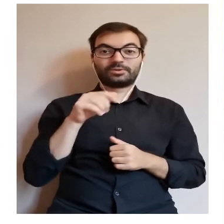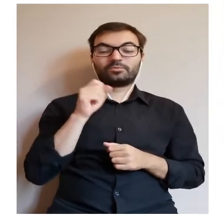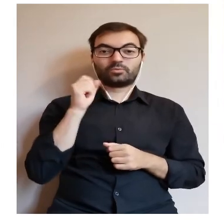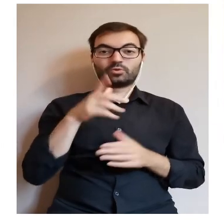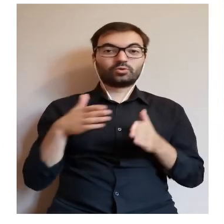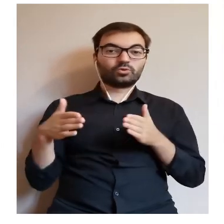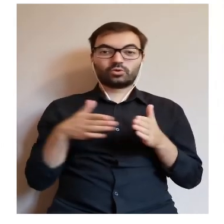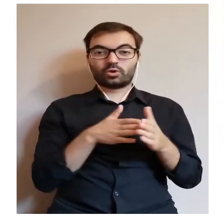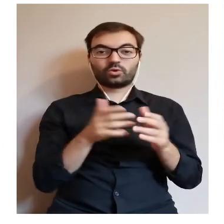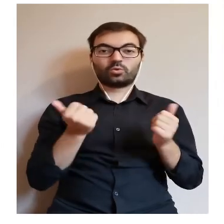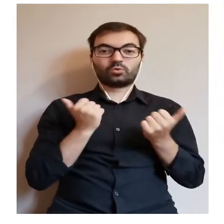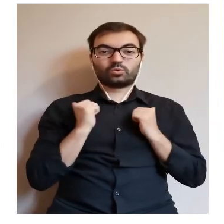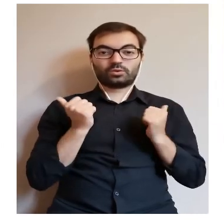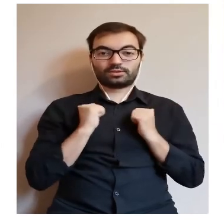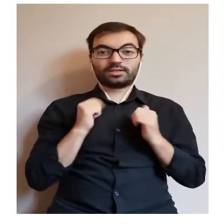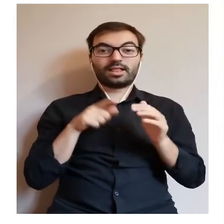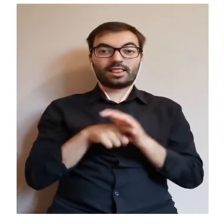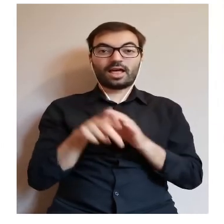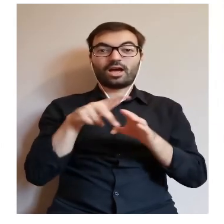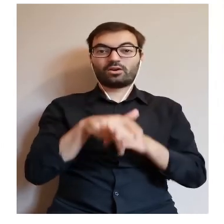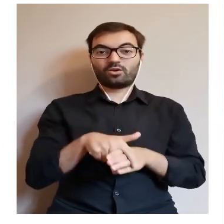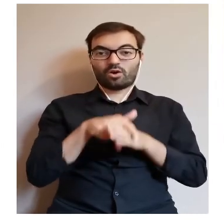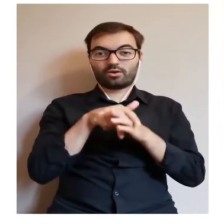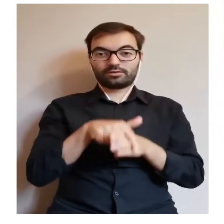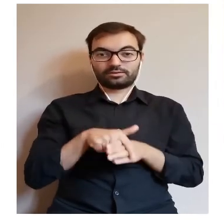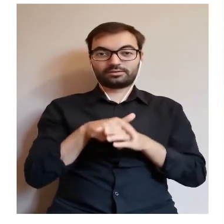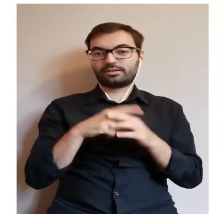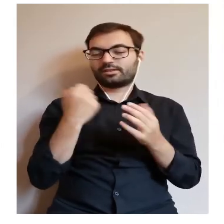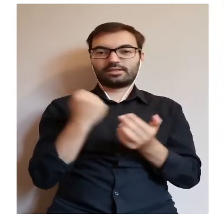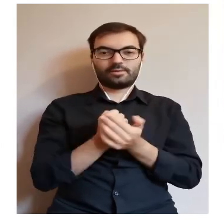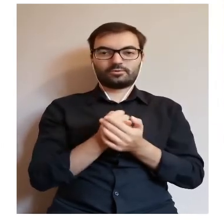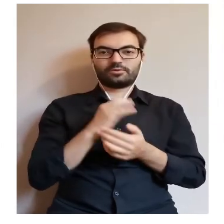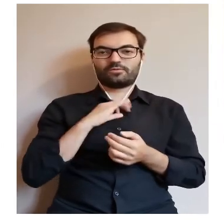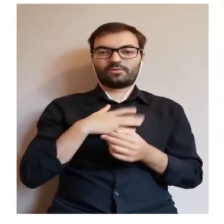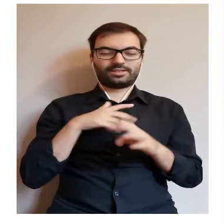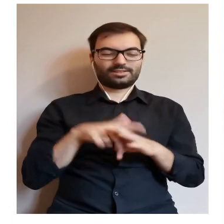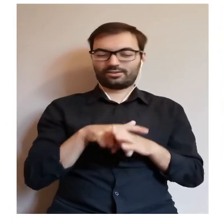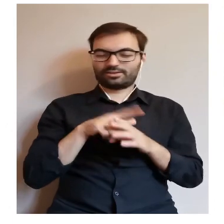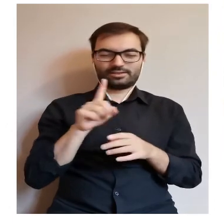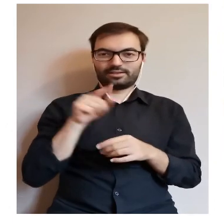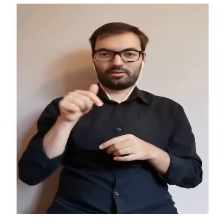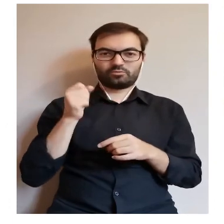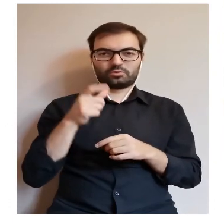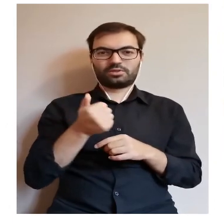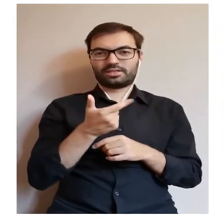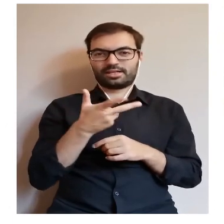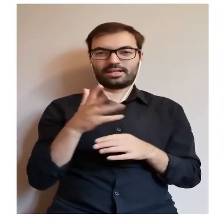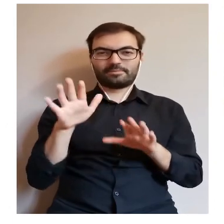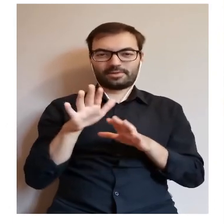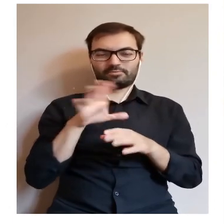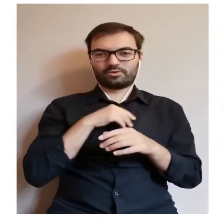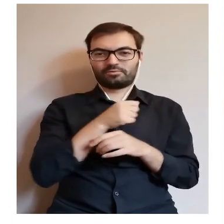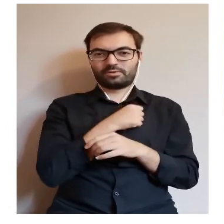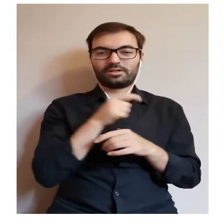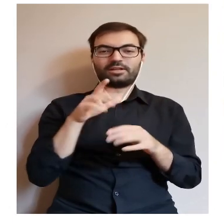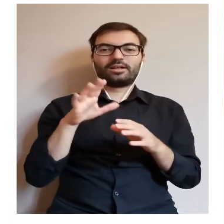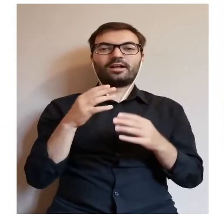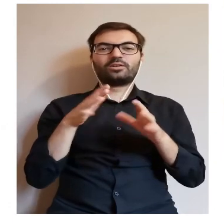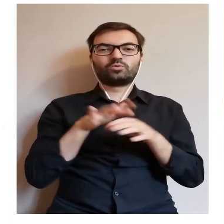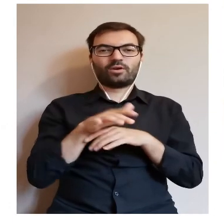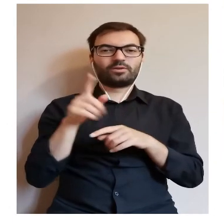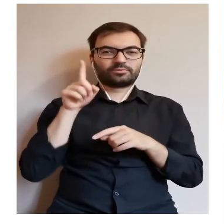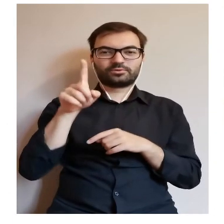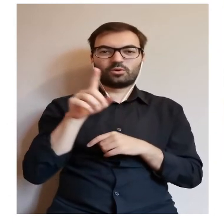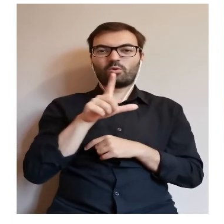tutaj są szlaki turystyczne opracowane dla koni. I nie trzeba przyjeżdżać z własnym koniem. Nie, tu jest kilka stadmin. Ta najbardziej